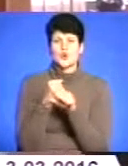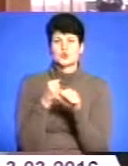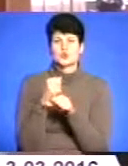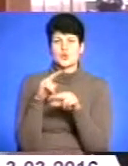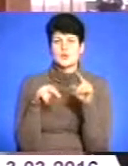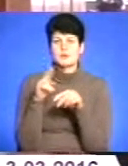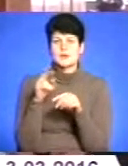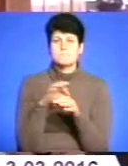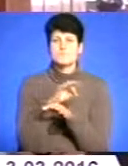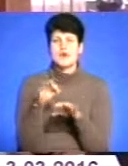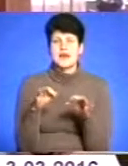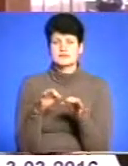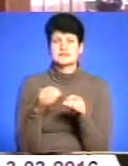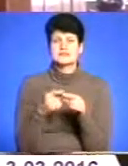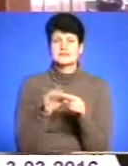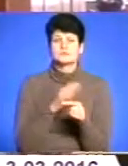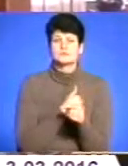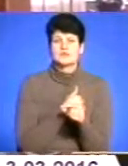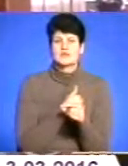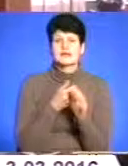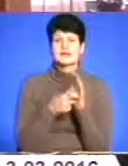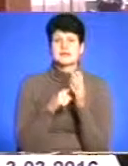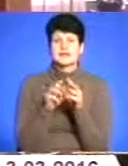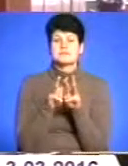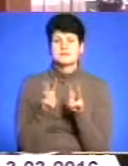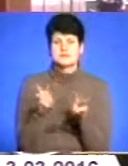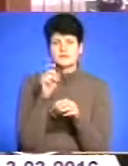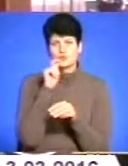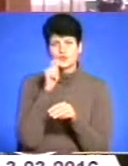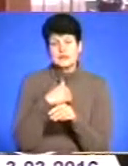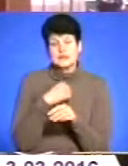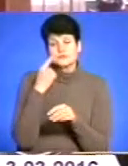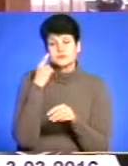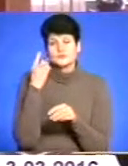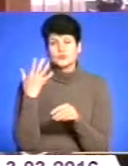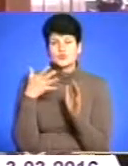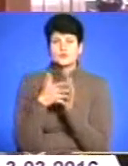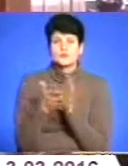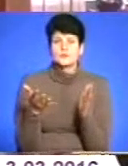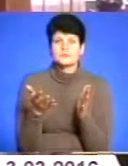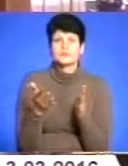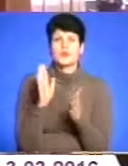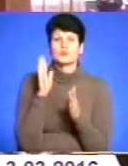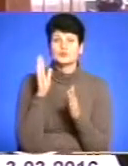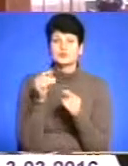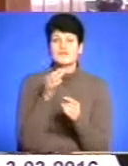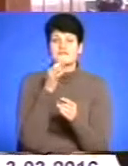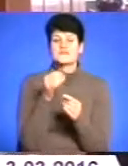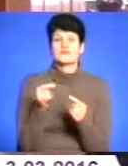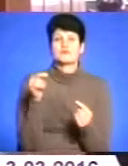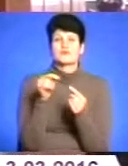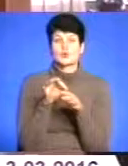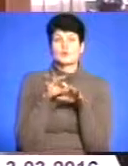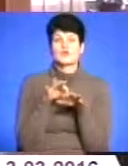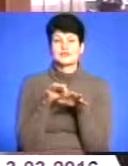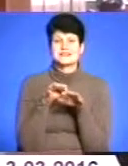Розробку проєкту буде ініціювати Кабінет міністрів України, я так розумію. Буде, відповідно, проводитися відповідні тендера,